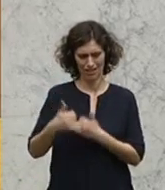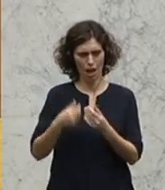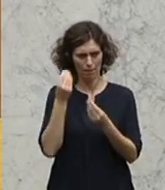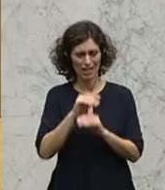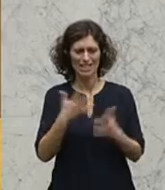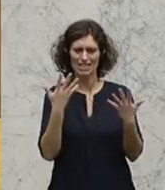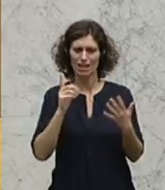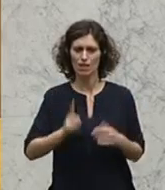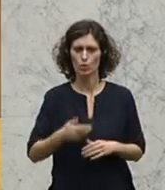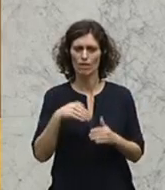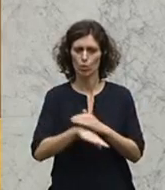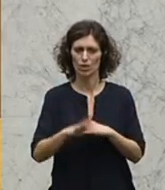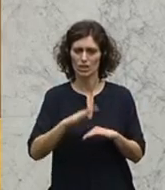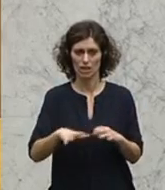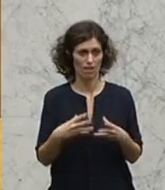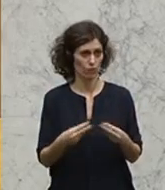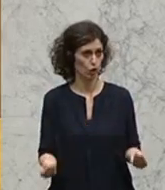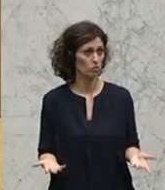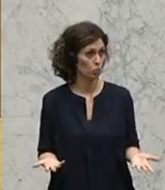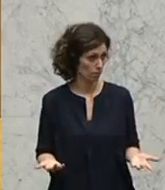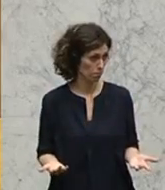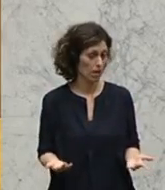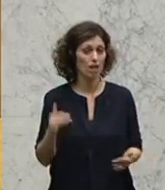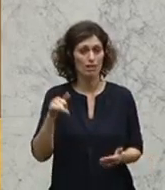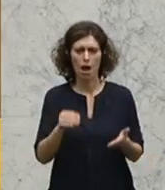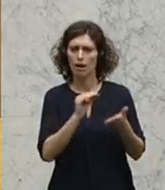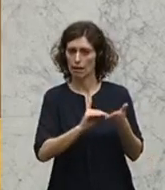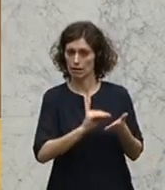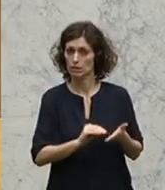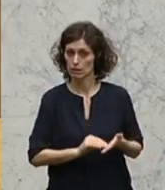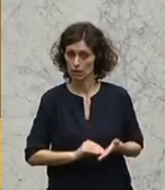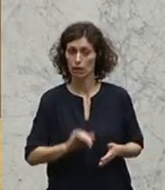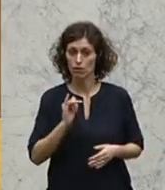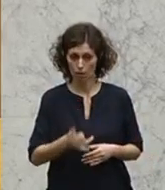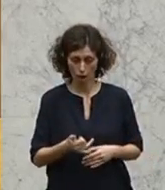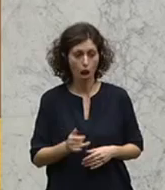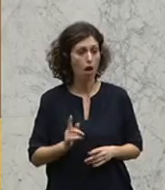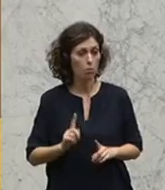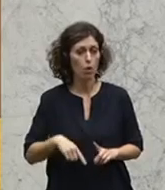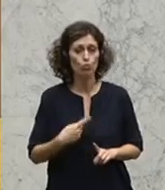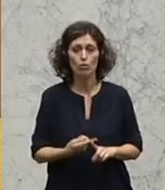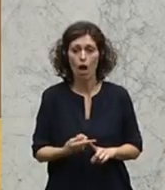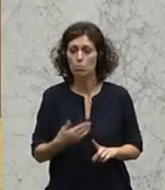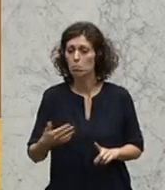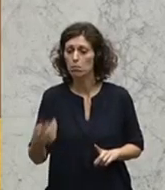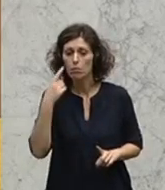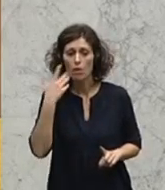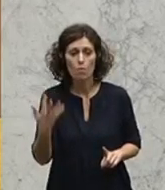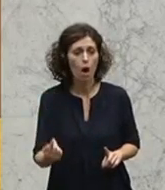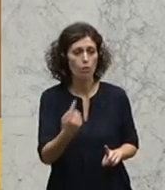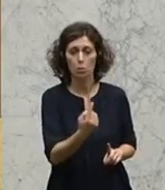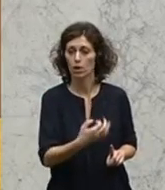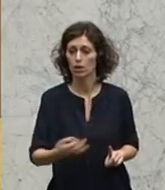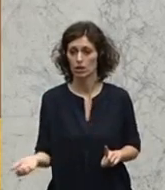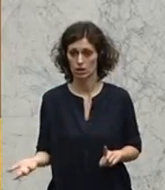.000 Flüchtlingskinder verschwunden sind. Sie wurden zwar registriert, tauchen aber weiter dann nicht mehr auf.